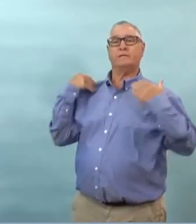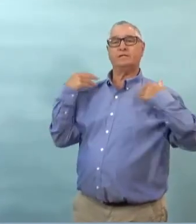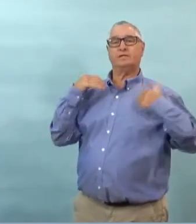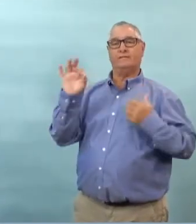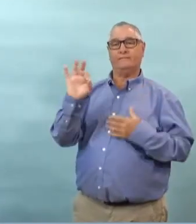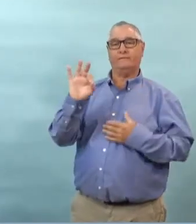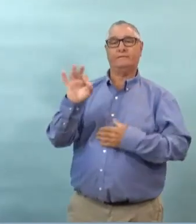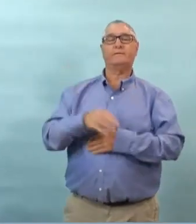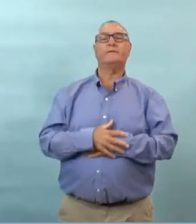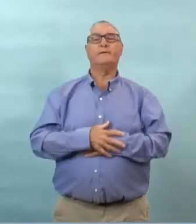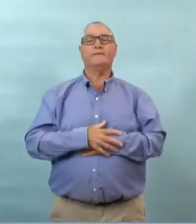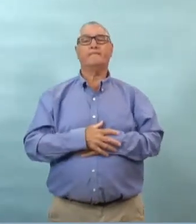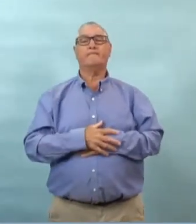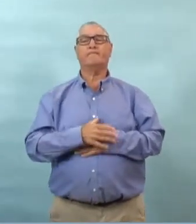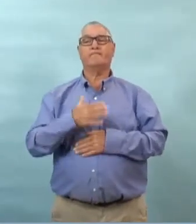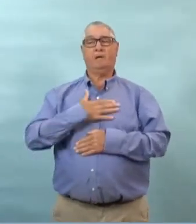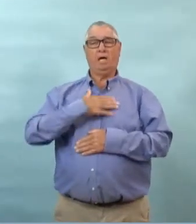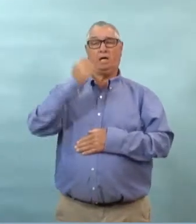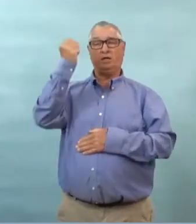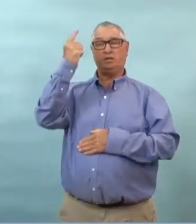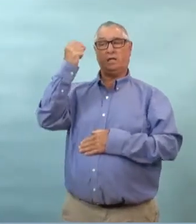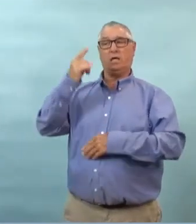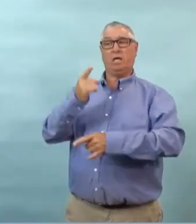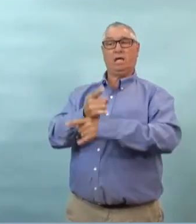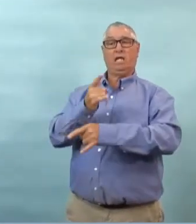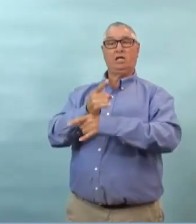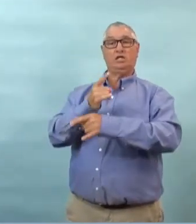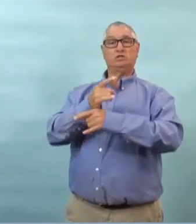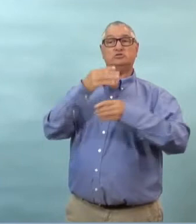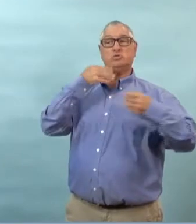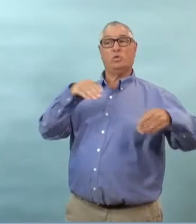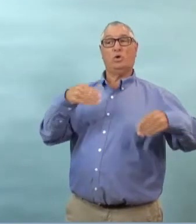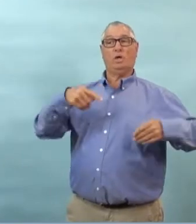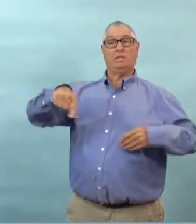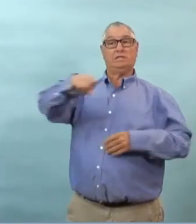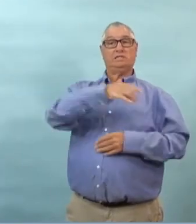une question pour monsieur le ministre